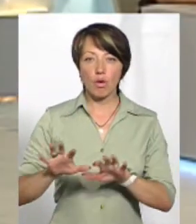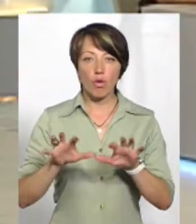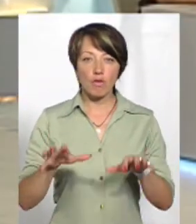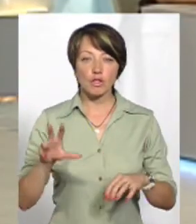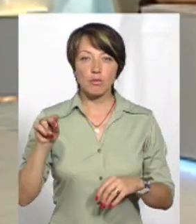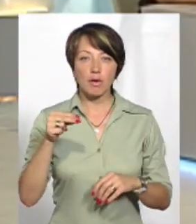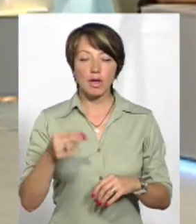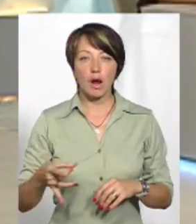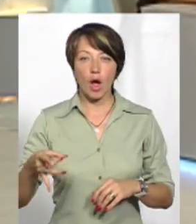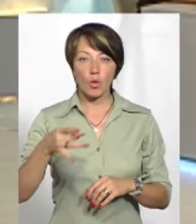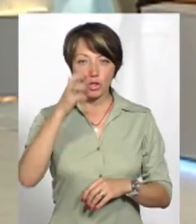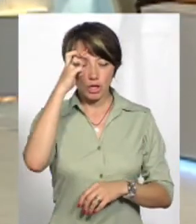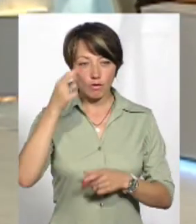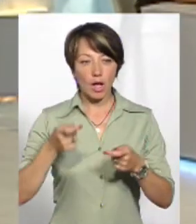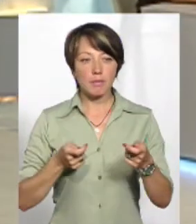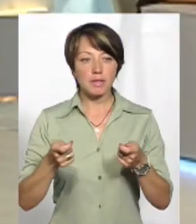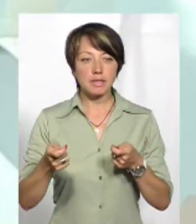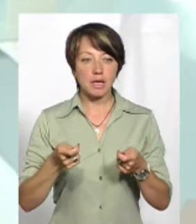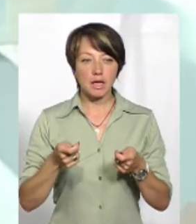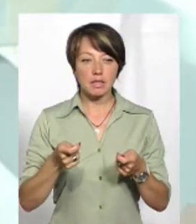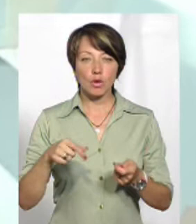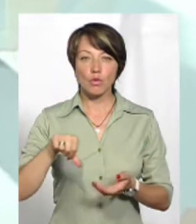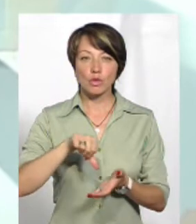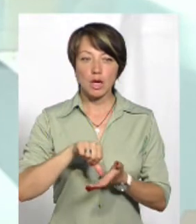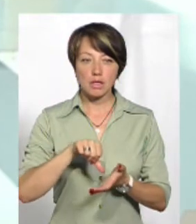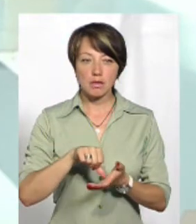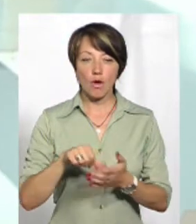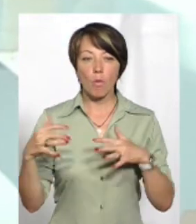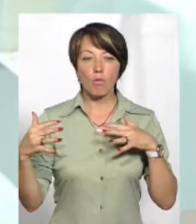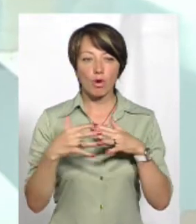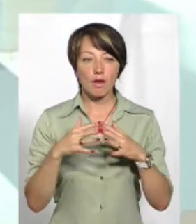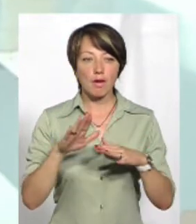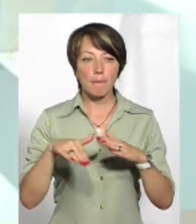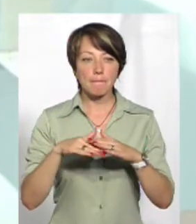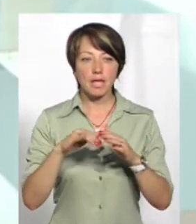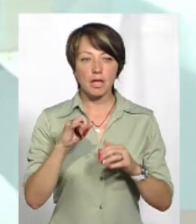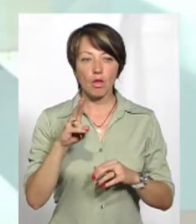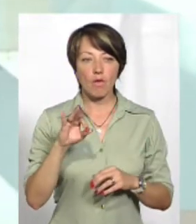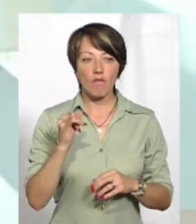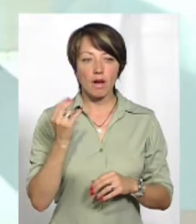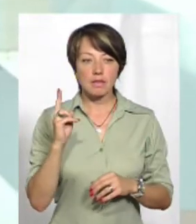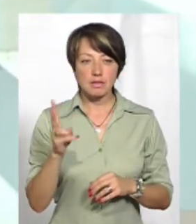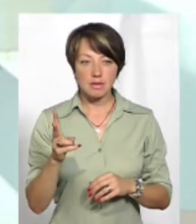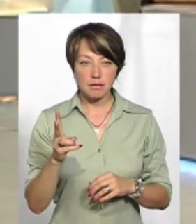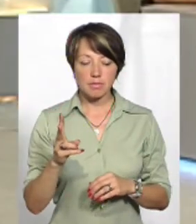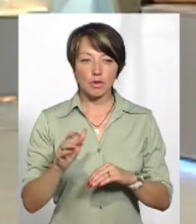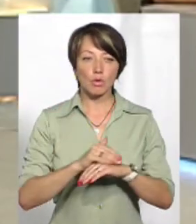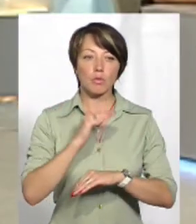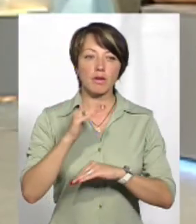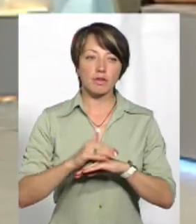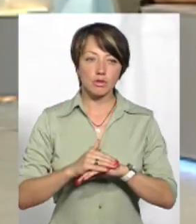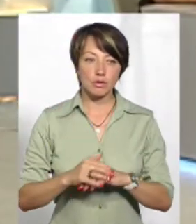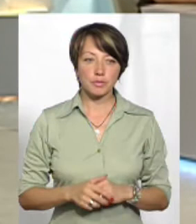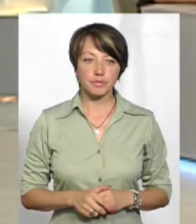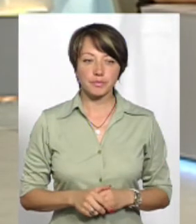голови Чемеровецької районної державної адміністрації і учасником боїв під Іловайськом Едуардом Шляховим. Добрий вечір.